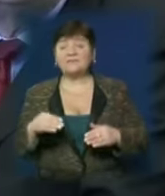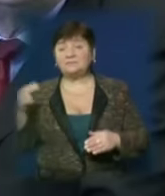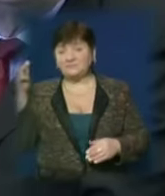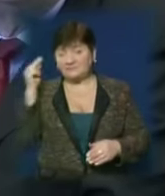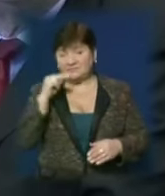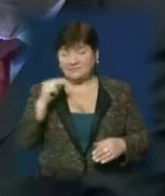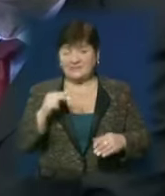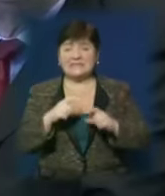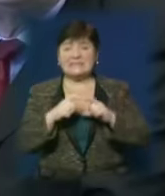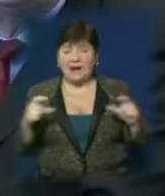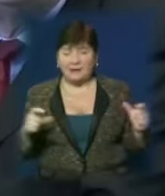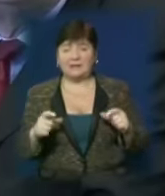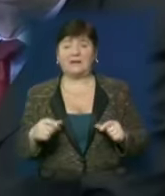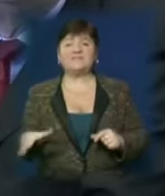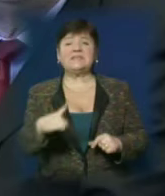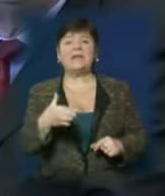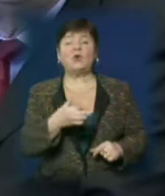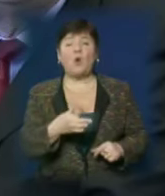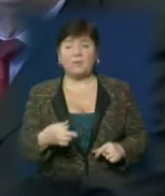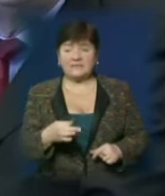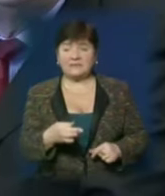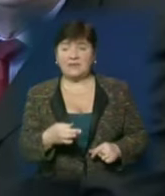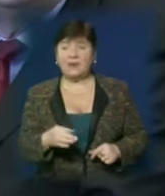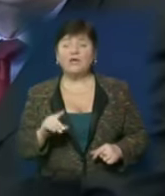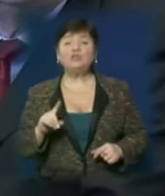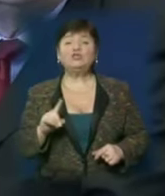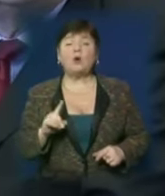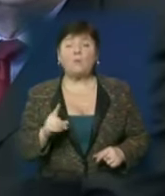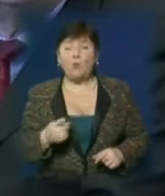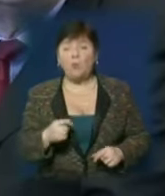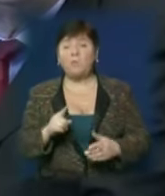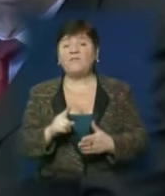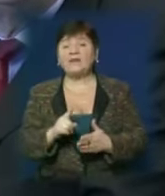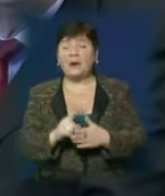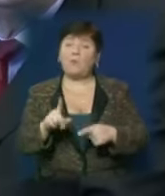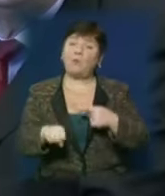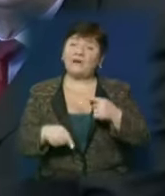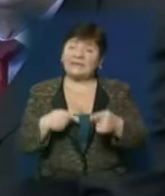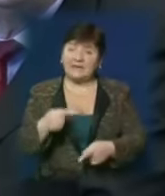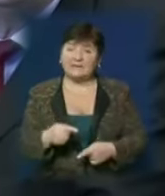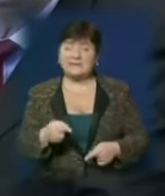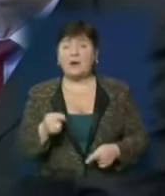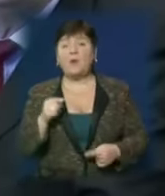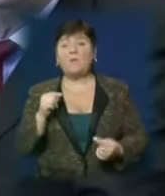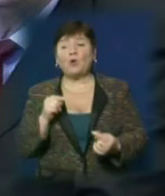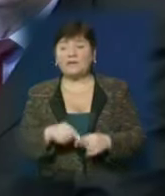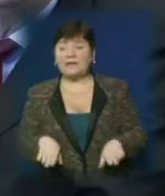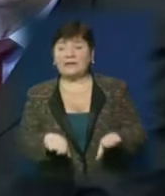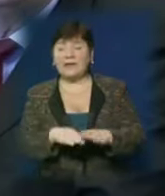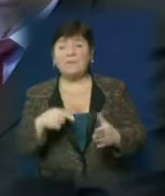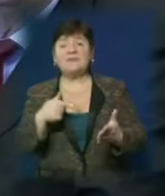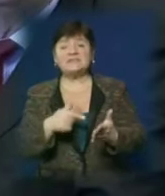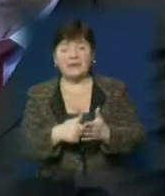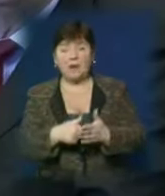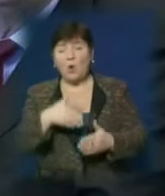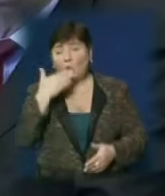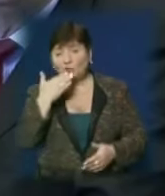учні з усієї області, з усіх районів. Чому має покладатися цей тягат на міський бюджет міста